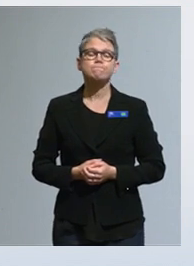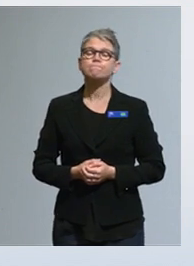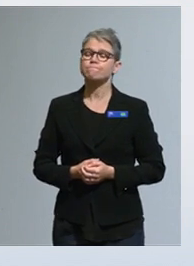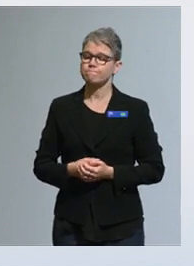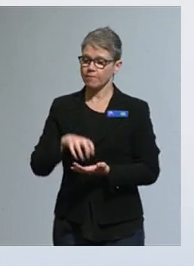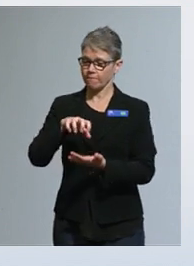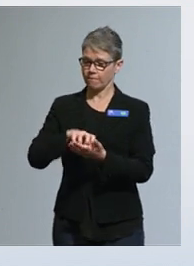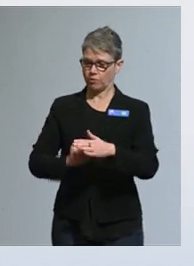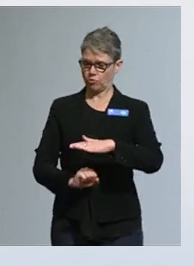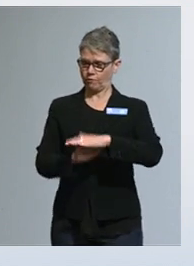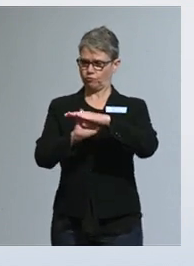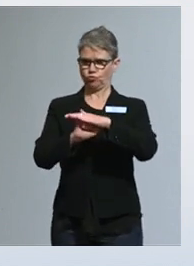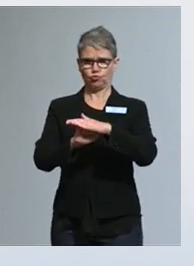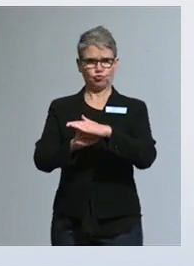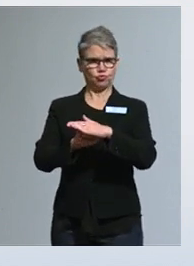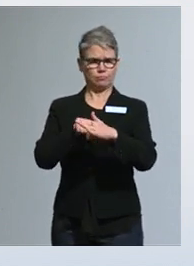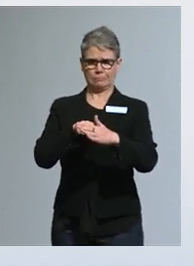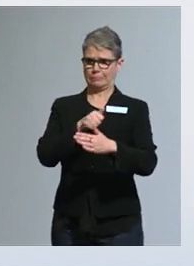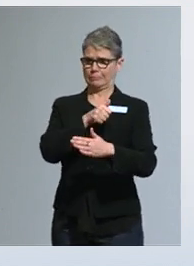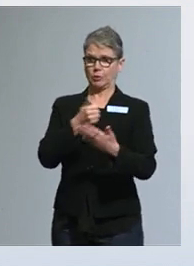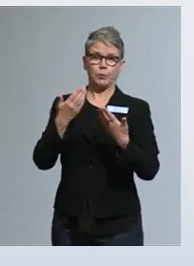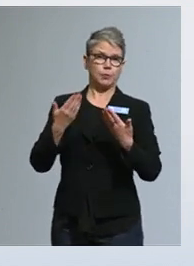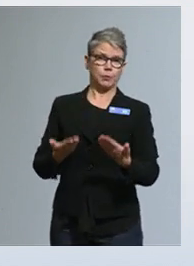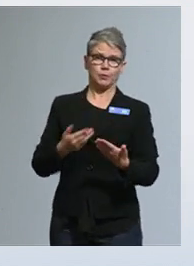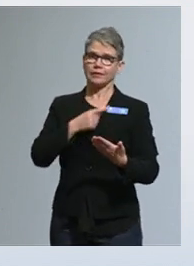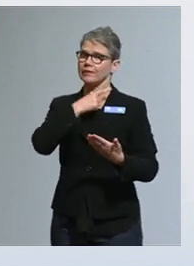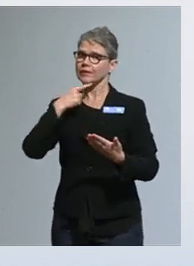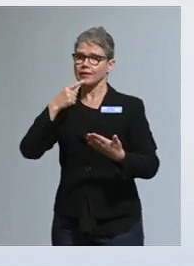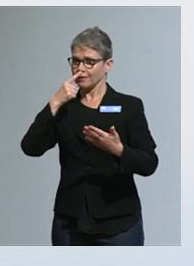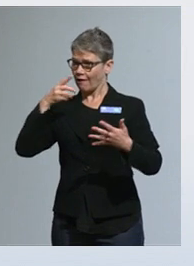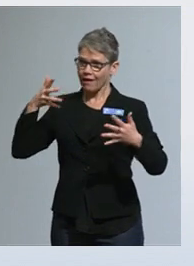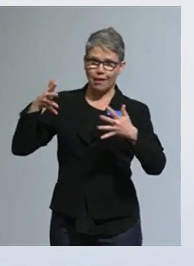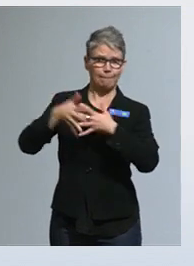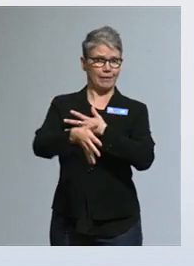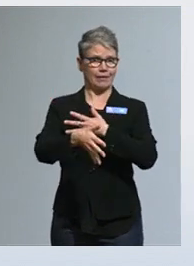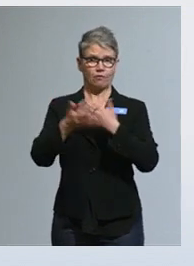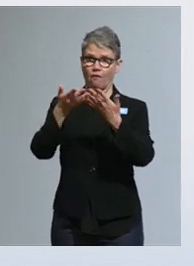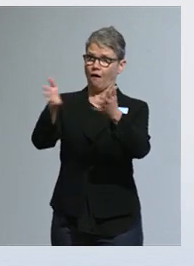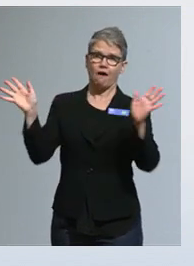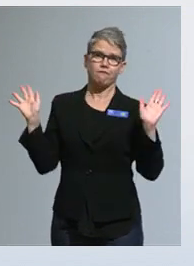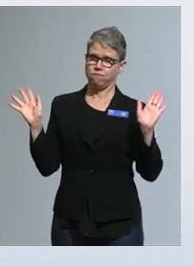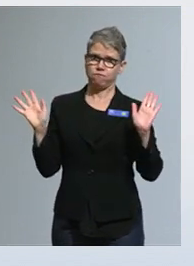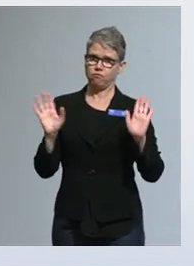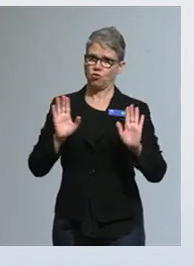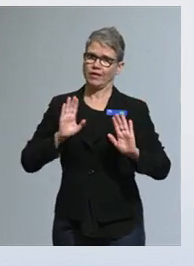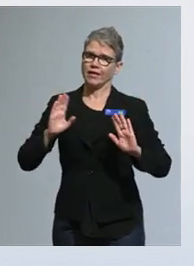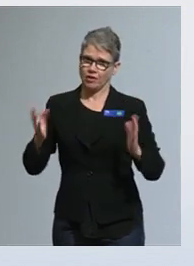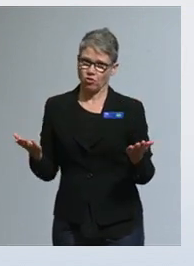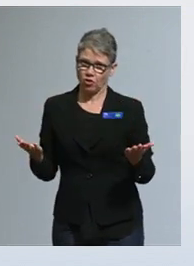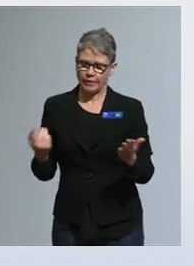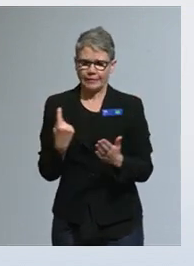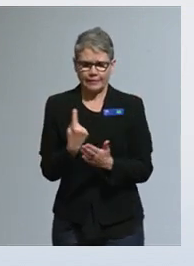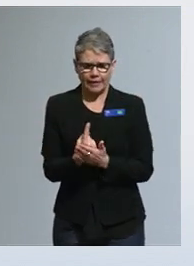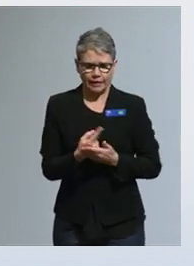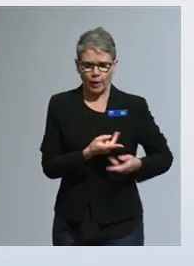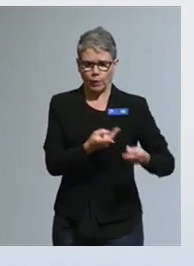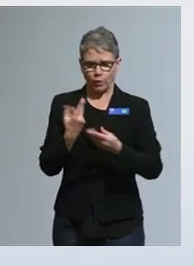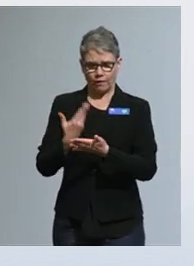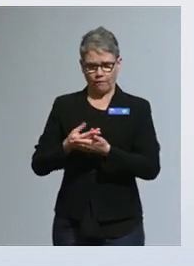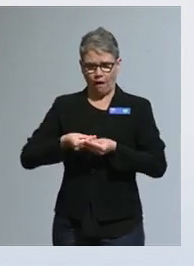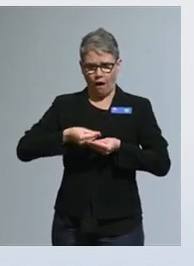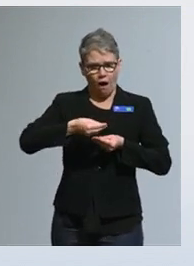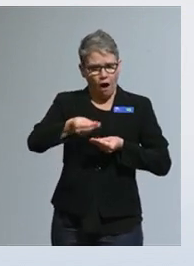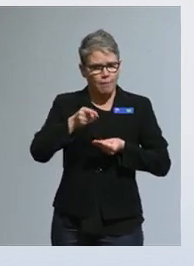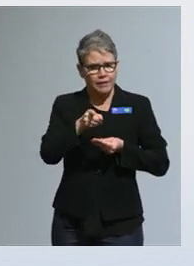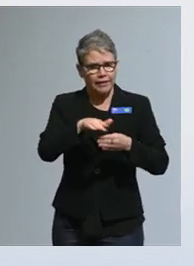Valtioavustustoiminta ei kuitenkaan nykyisin ole riittävän läpinäkyvää eikä avointa. On tärkeää, että julkisen rahoituksen käyttökohteet